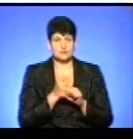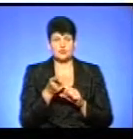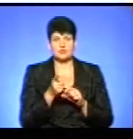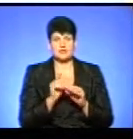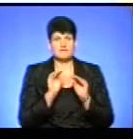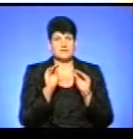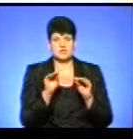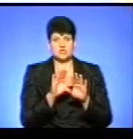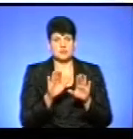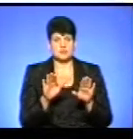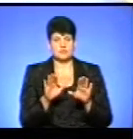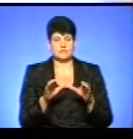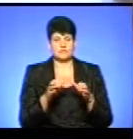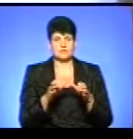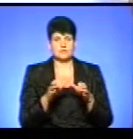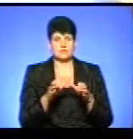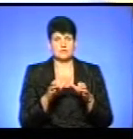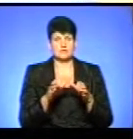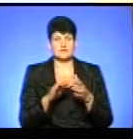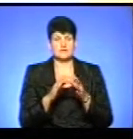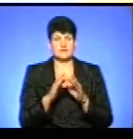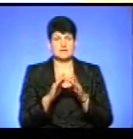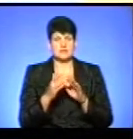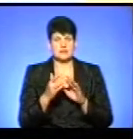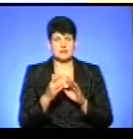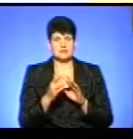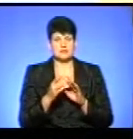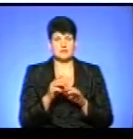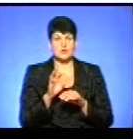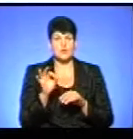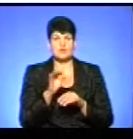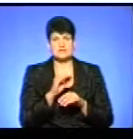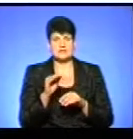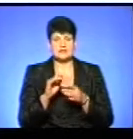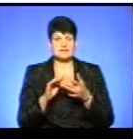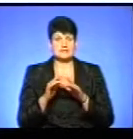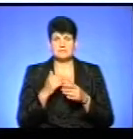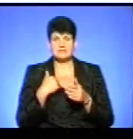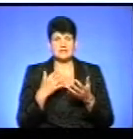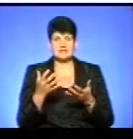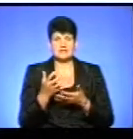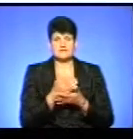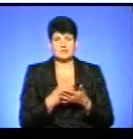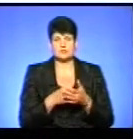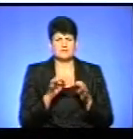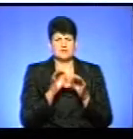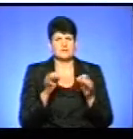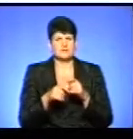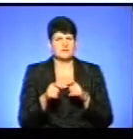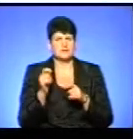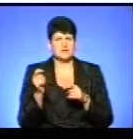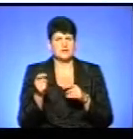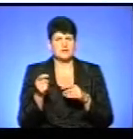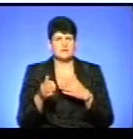в інтернет, на сайт офіційно. Ми не використовуємо ніяких плеток, ніяких ремнів, ніяких